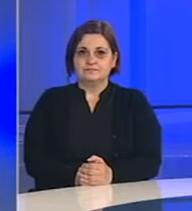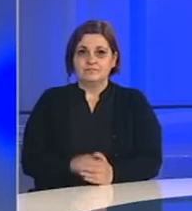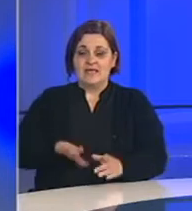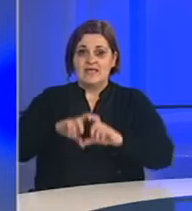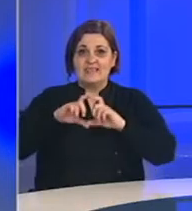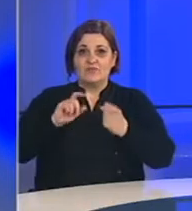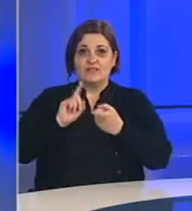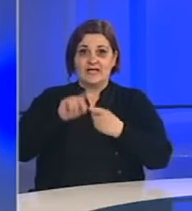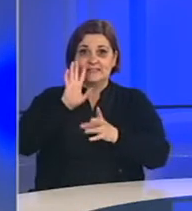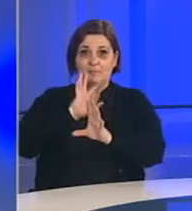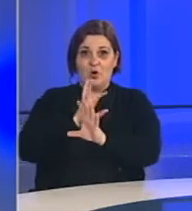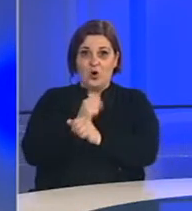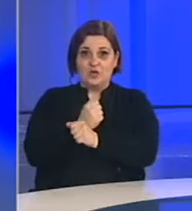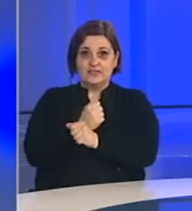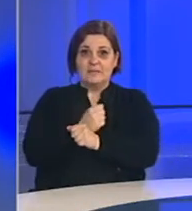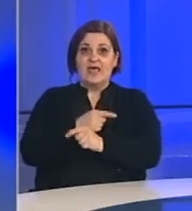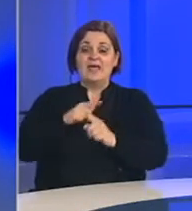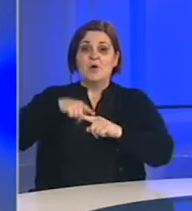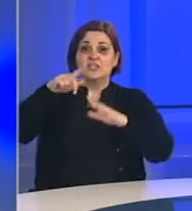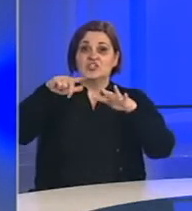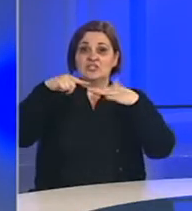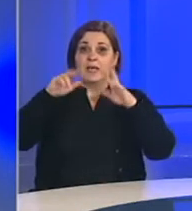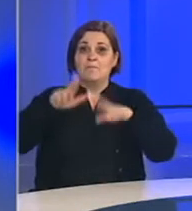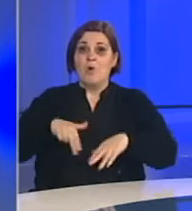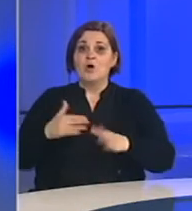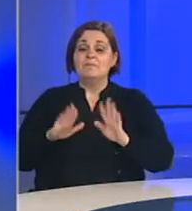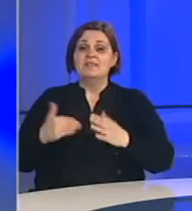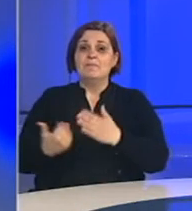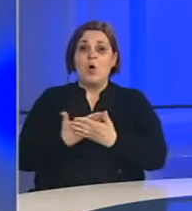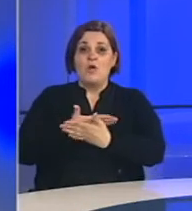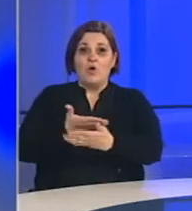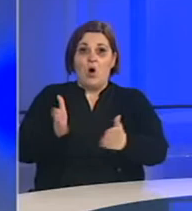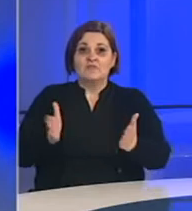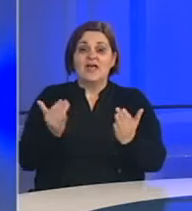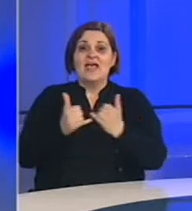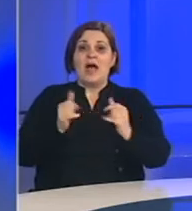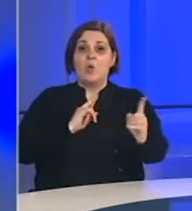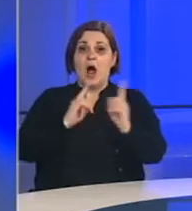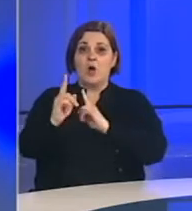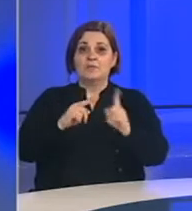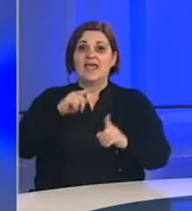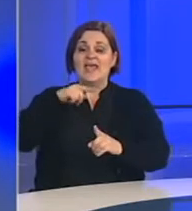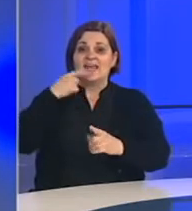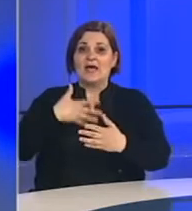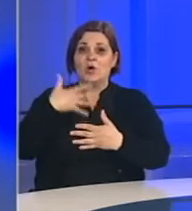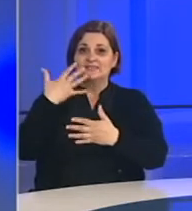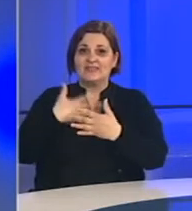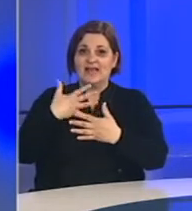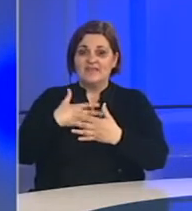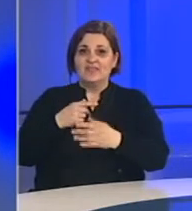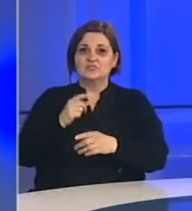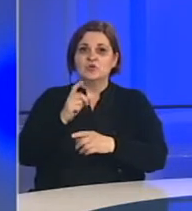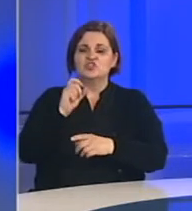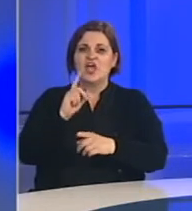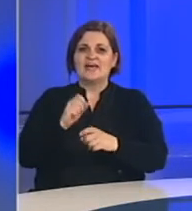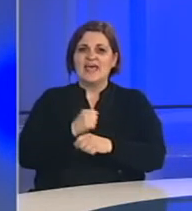Vrtići u Federaciji Bosne i Hercegovine bi od naredne sedmice mogli biti ponovno otvoreni, kao i gradski prijevoz potvrdio je za BHT1 Goran